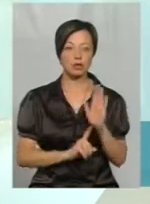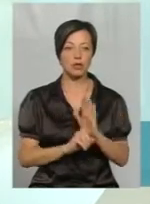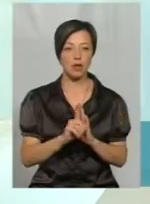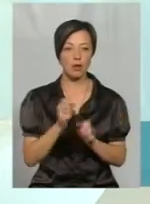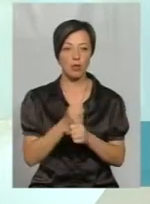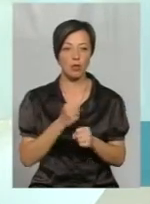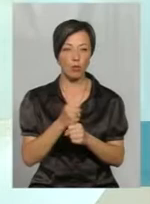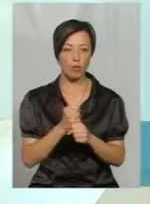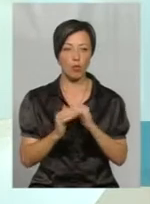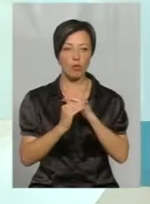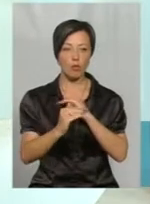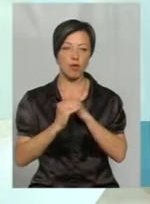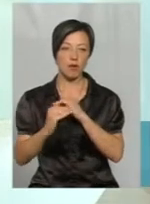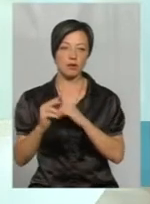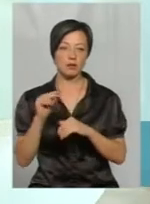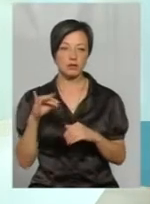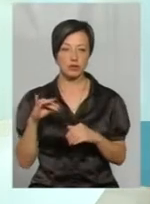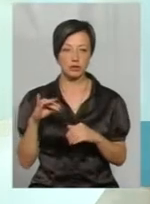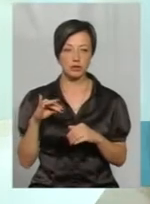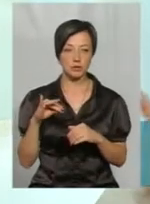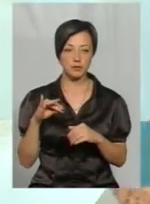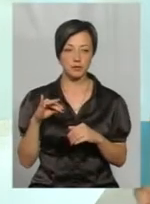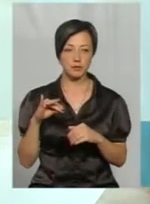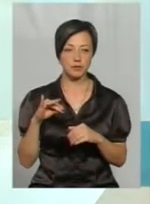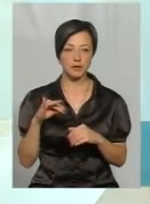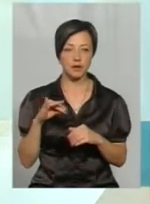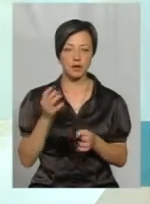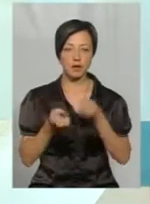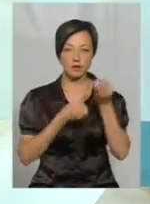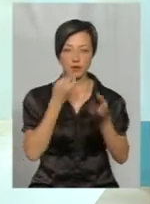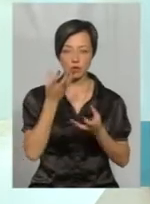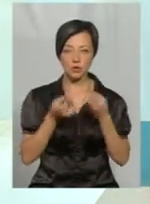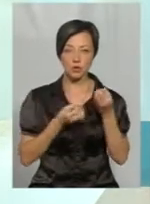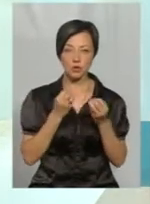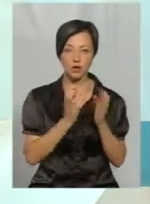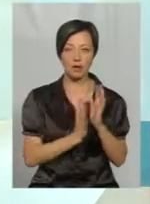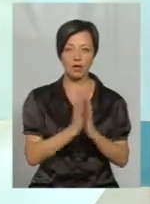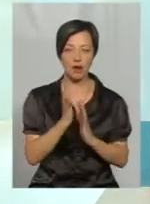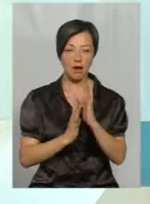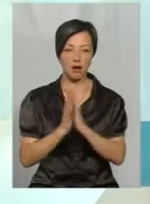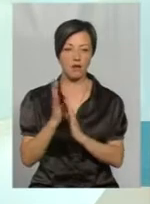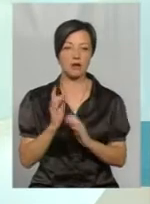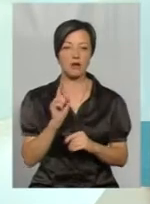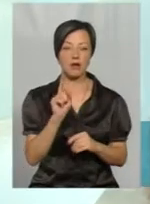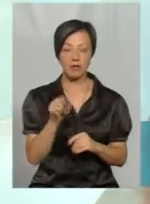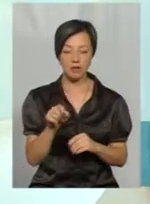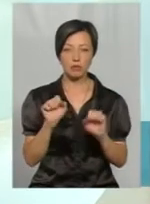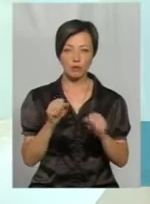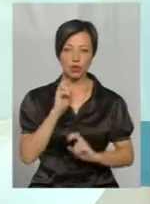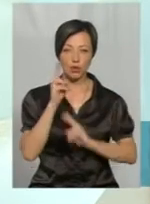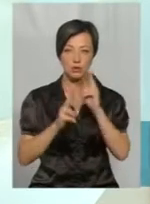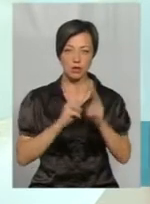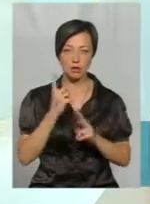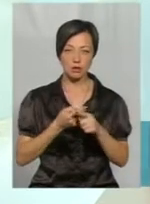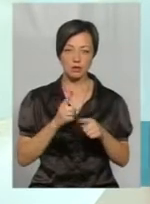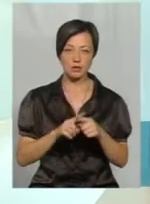обробку полів чи цвітучих трав, він може оскаржити.